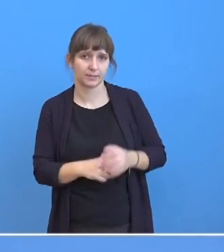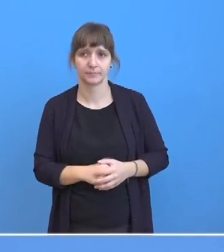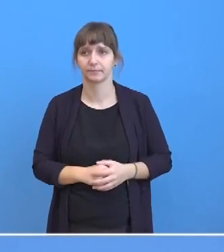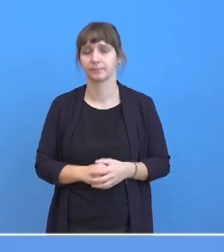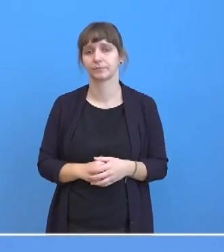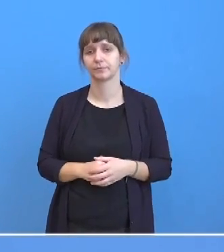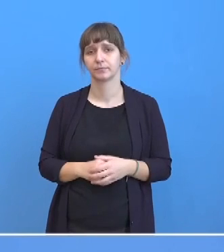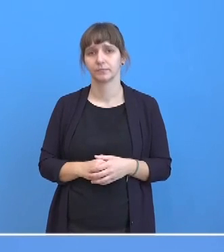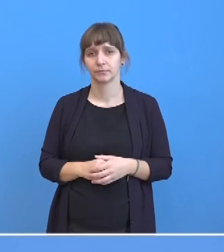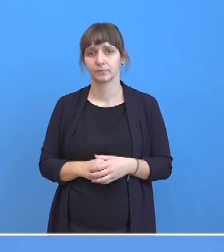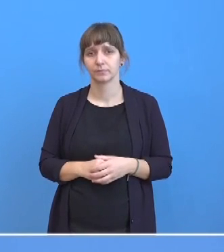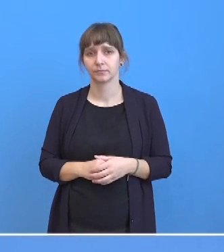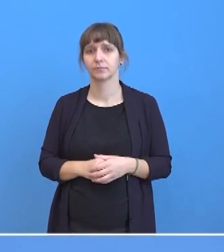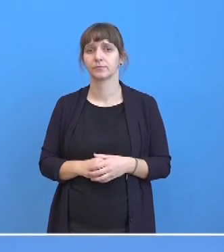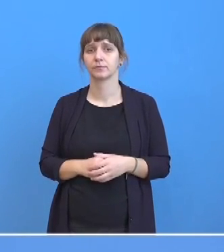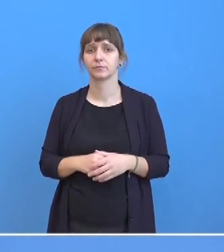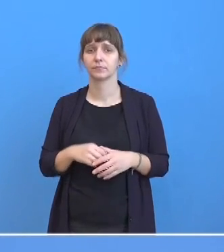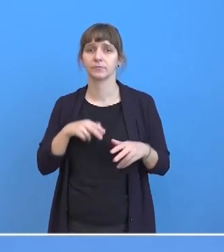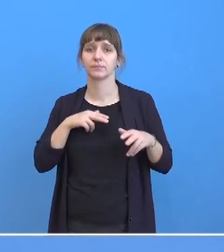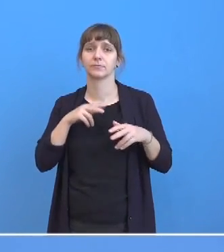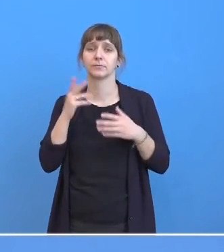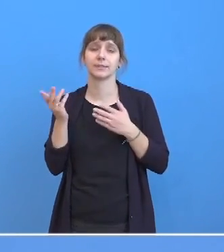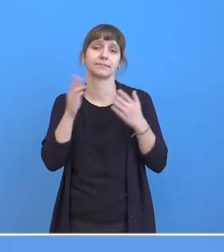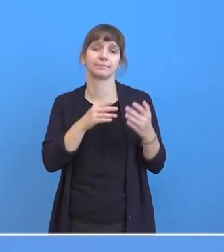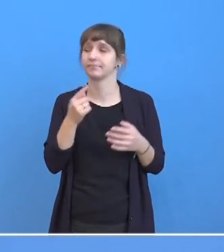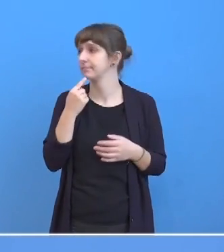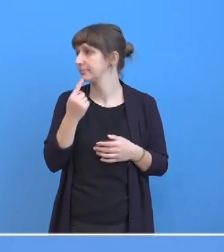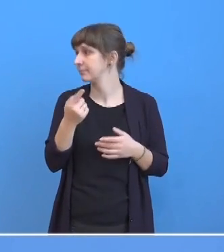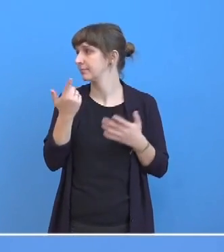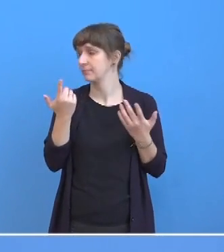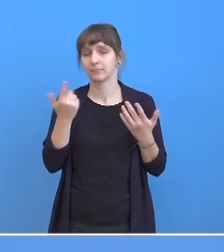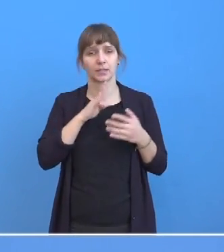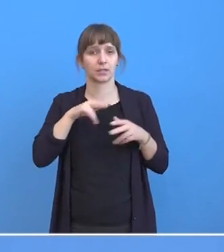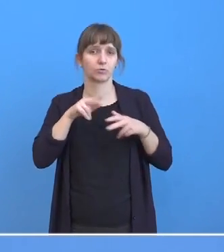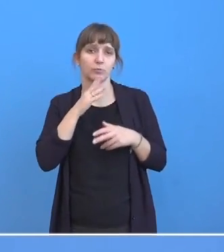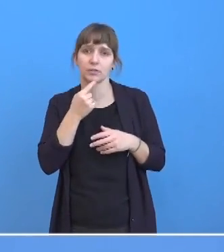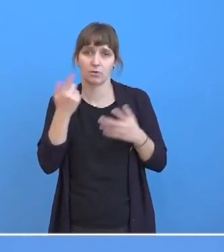Also wie gesagt, wie Frau Adebar gesagt hat, offizielle Informationen liegen uns dazu nicht vor.